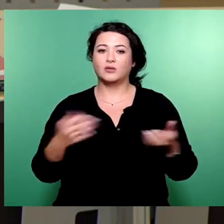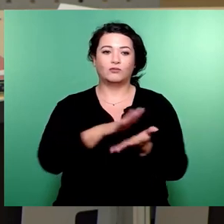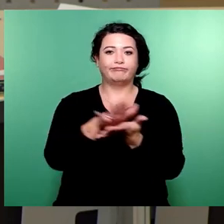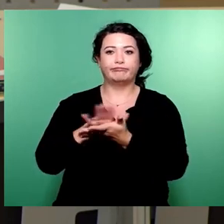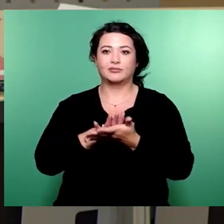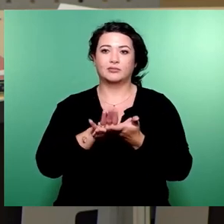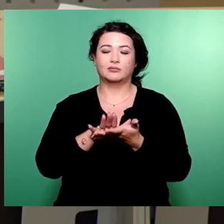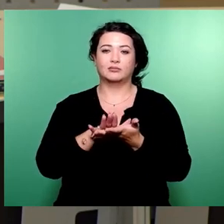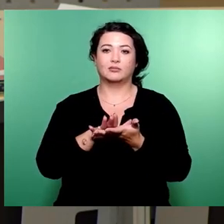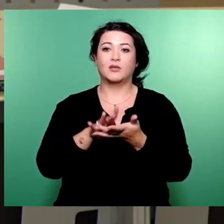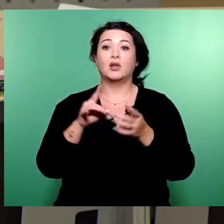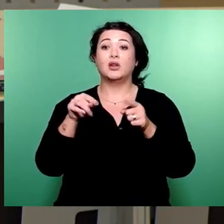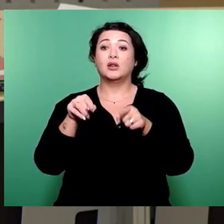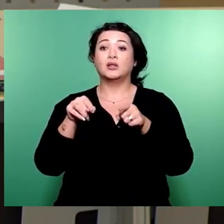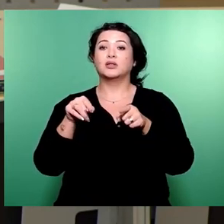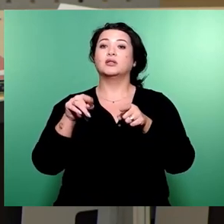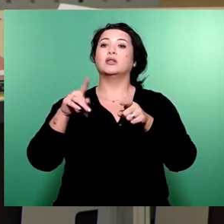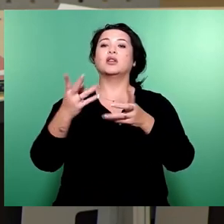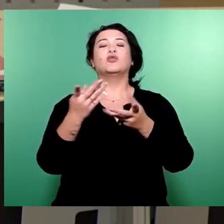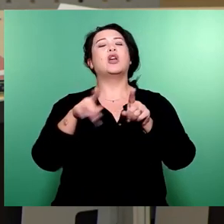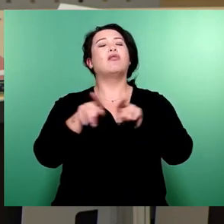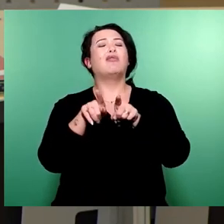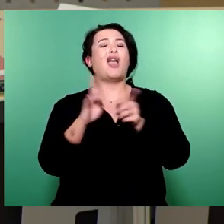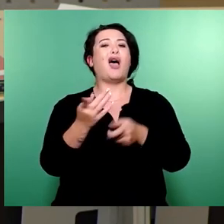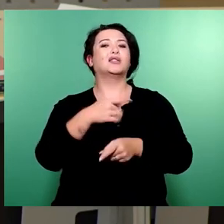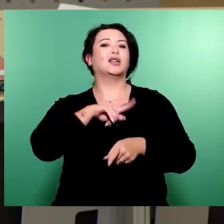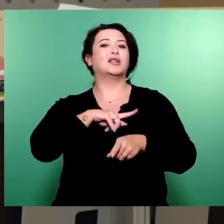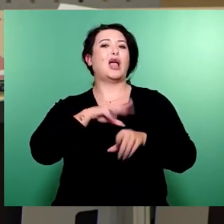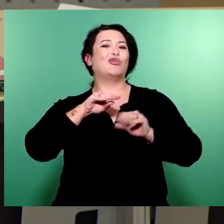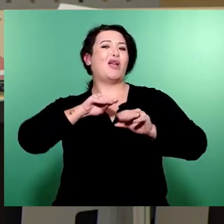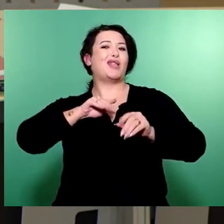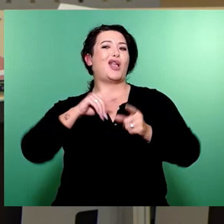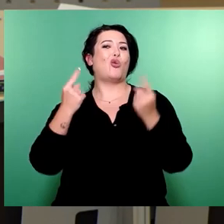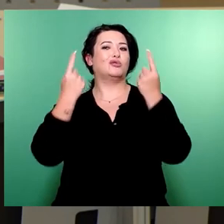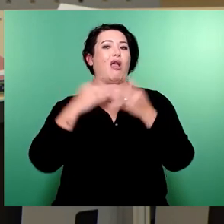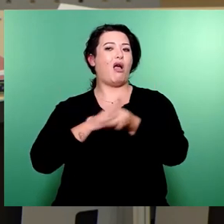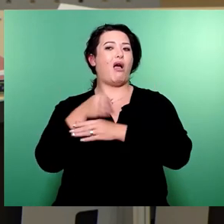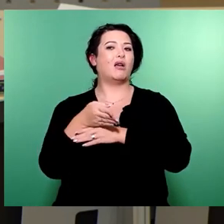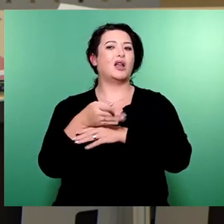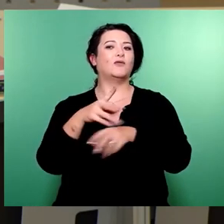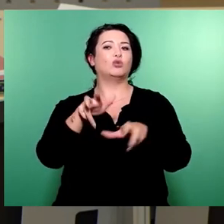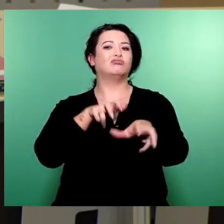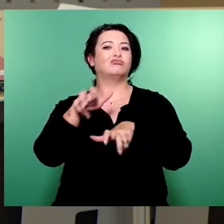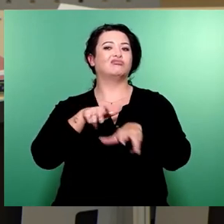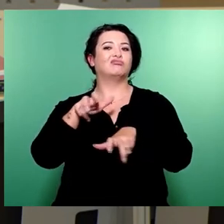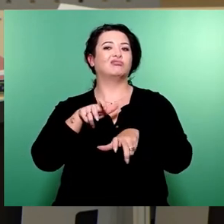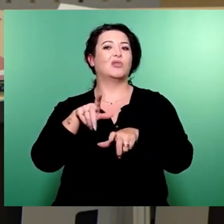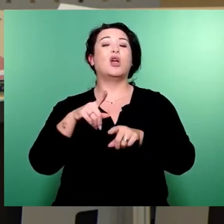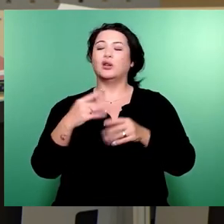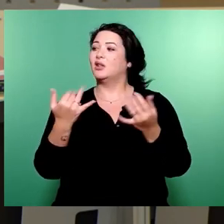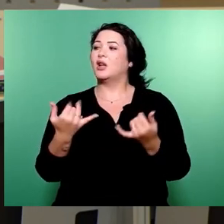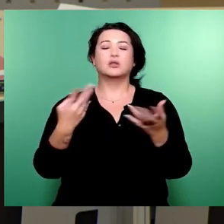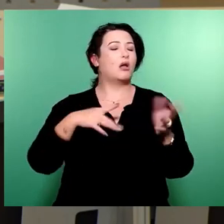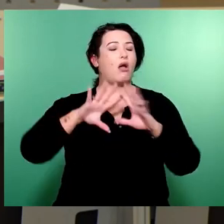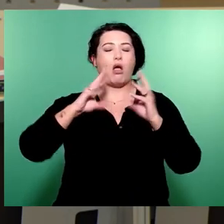Hobbitek, zum Selbstbedienungsladen einflussreicher Stadträte und Stadträte, der mit der Rechtskoalition verkommen. Beispiele